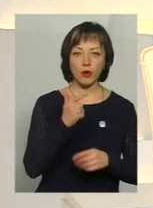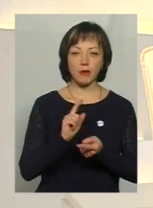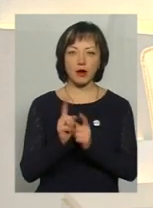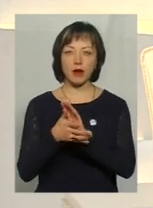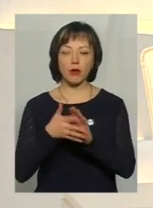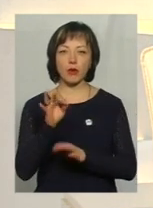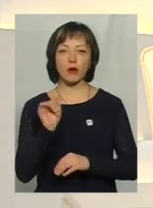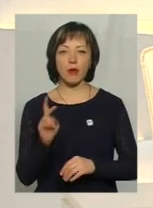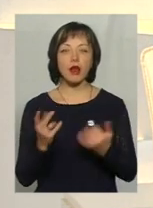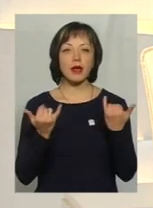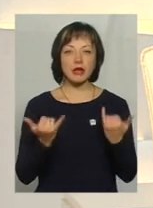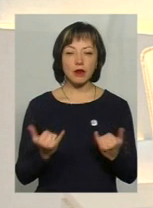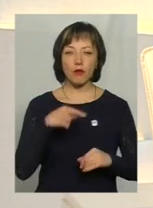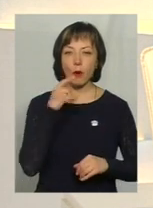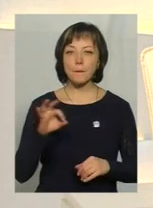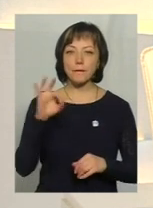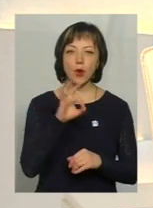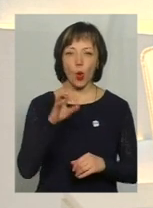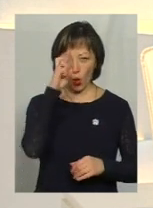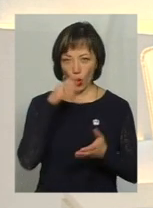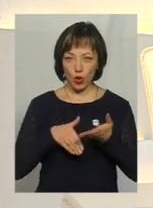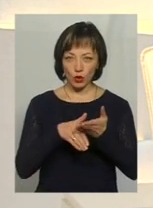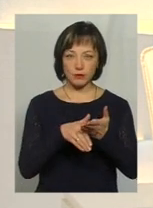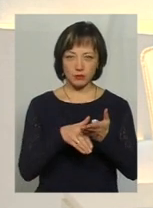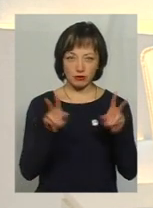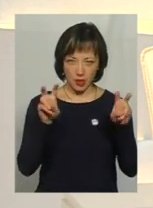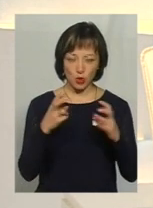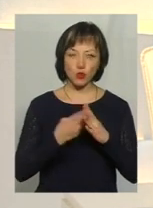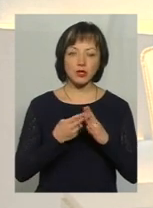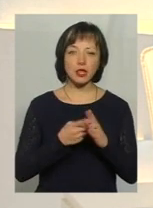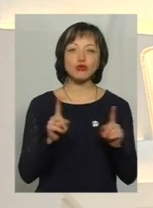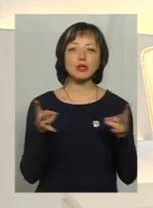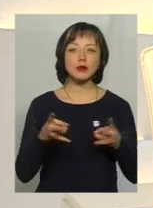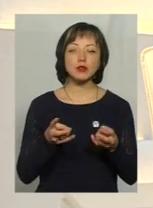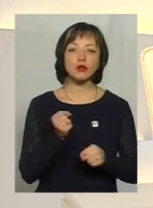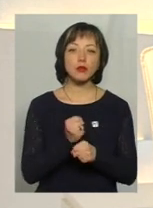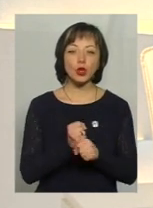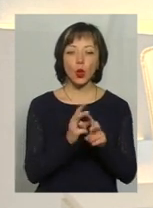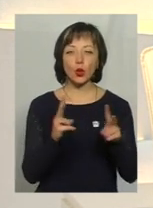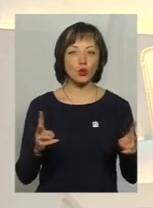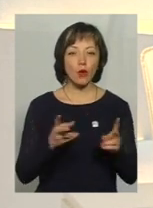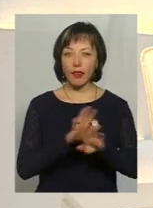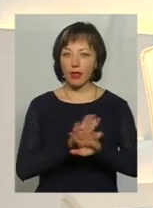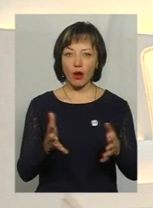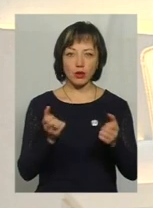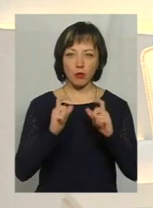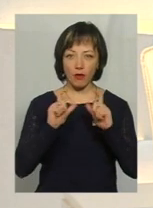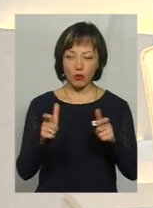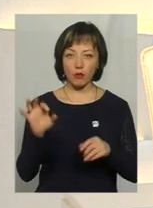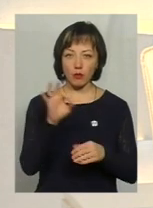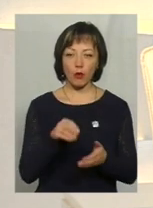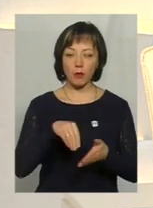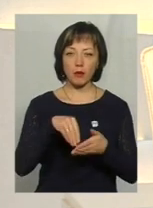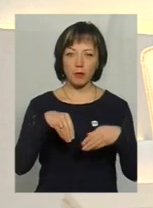Рибак. І нині ми говоримо про субсидії. Що треба зробити тим, хто не отримав повідомлення про